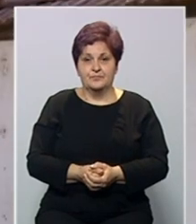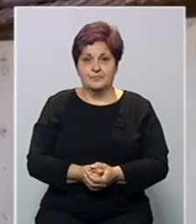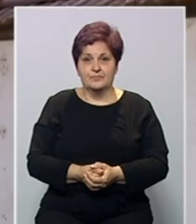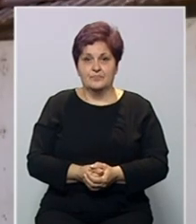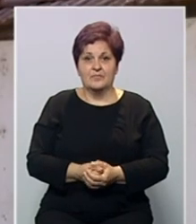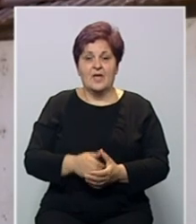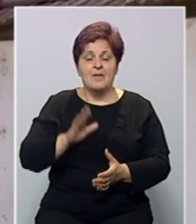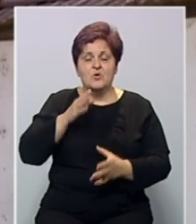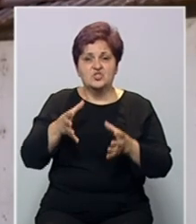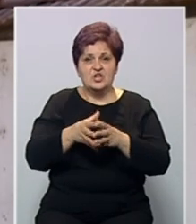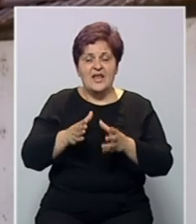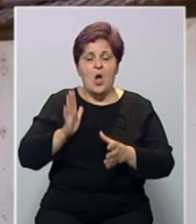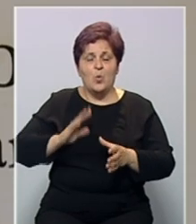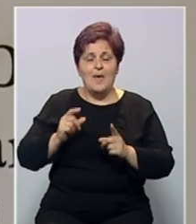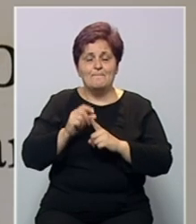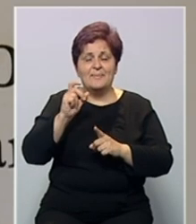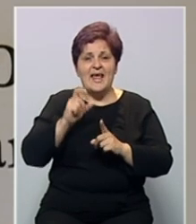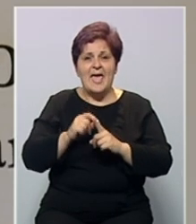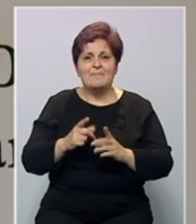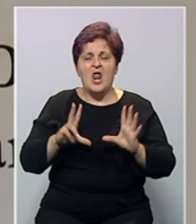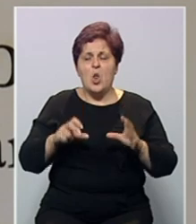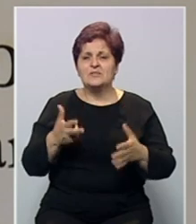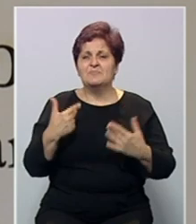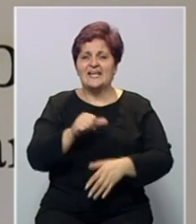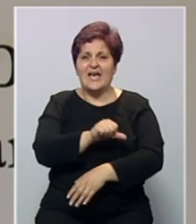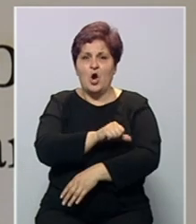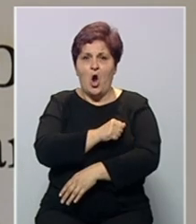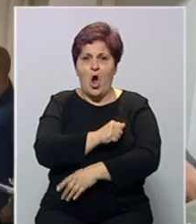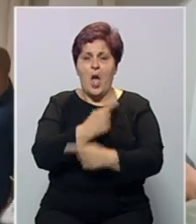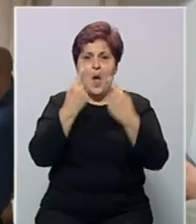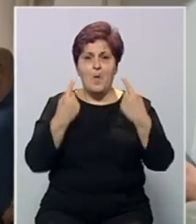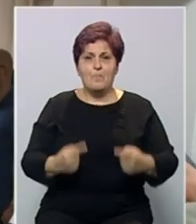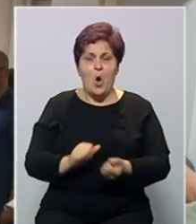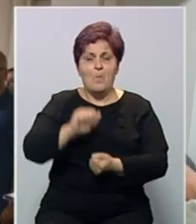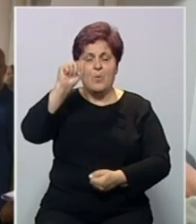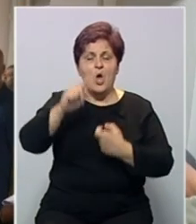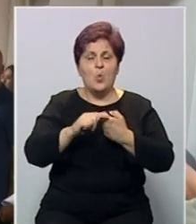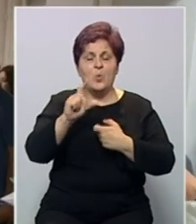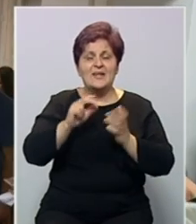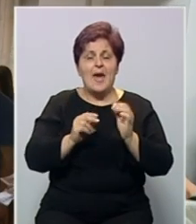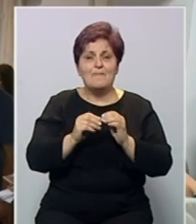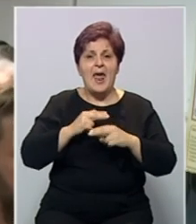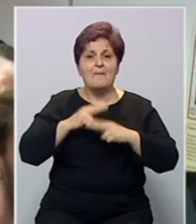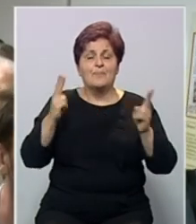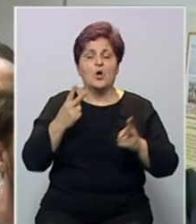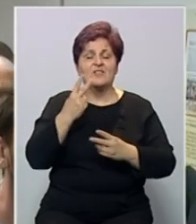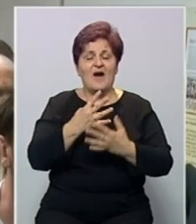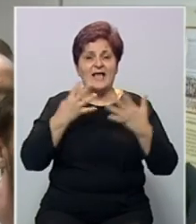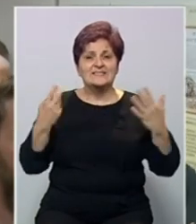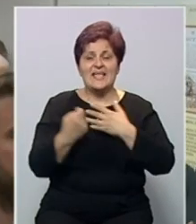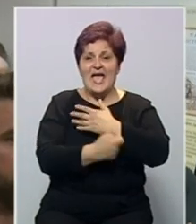Bošnjačka zajednica kulture preporod na 830. godišnjicu postojanja povelje Kulina Bana proglasila je 29.